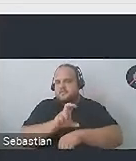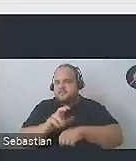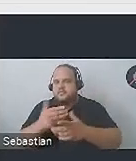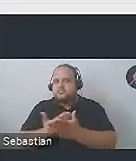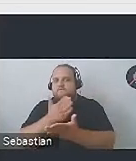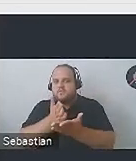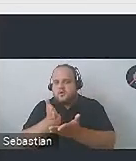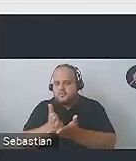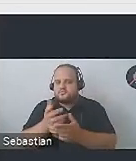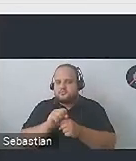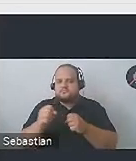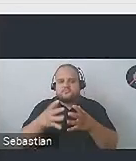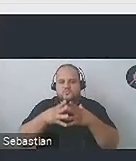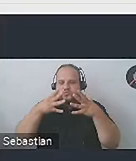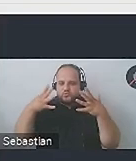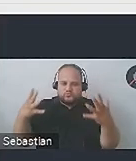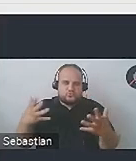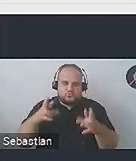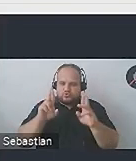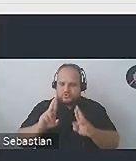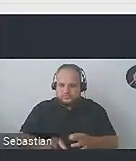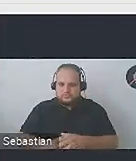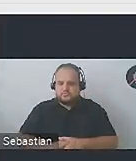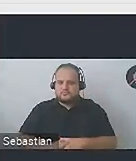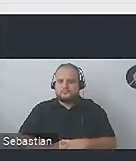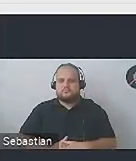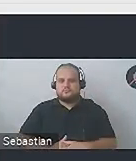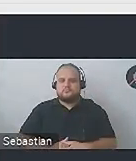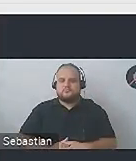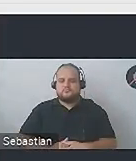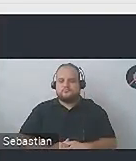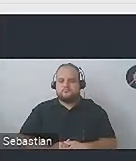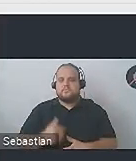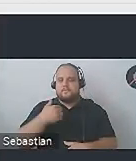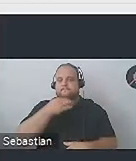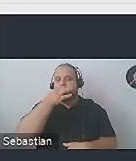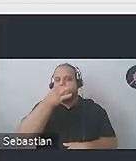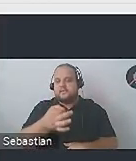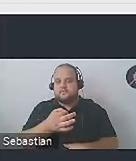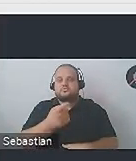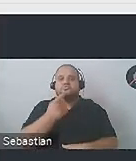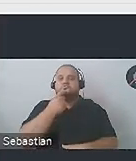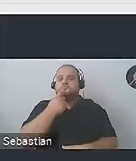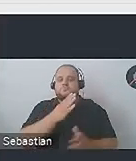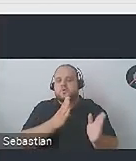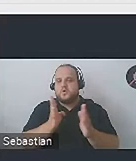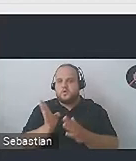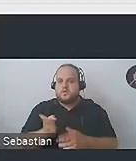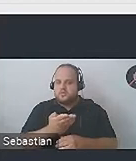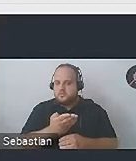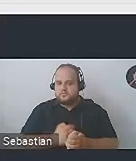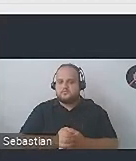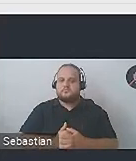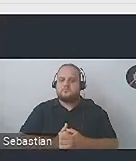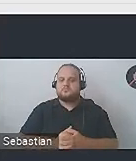bardzo szeroką grupą narzędzi. I teraz tak, ja Was zapytam po kolei, czym są te narzędzia i